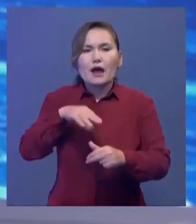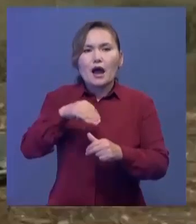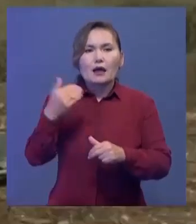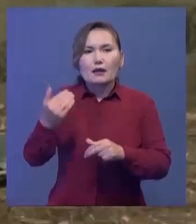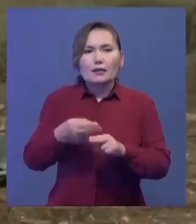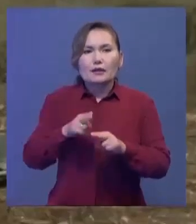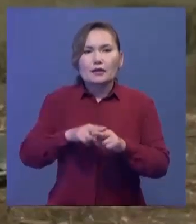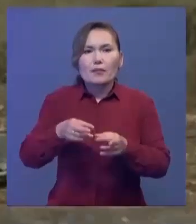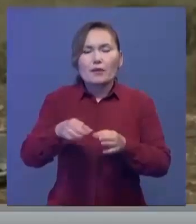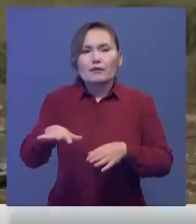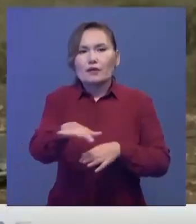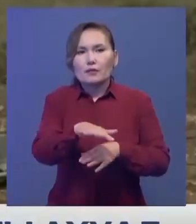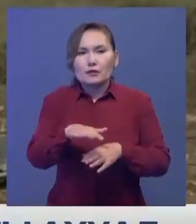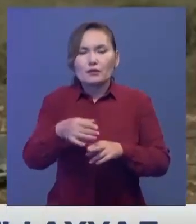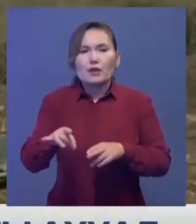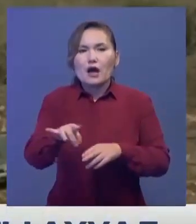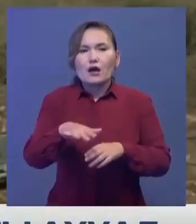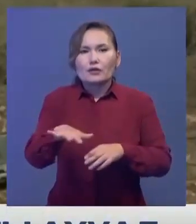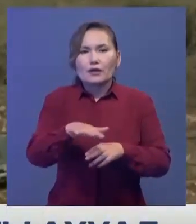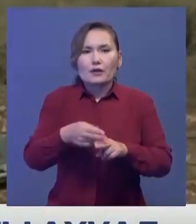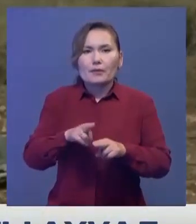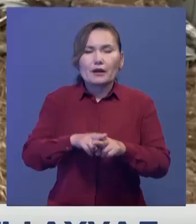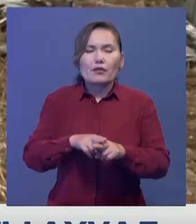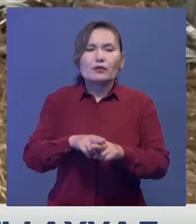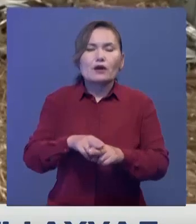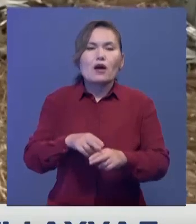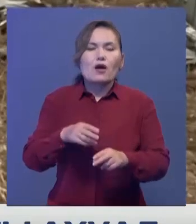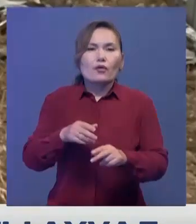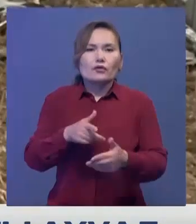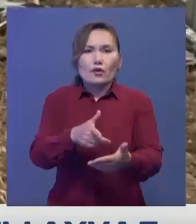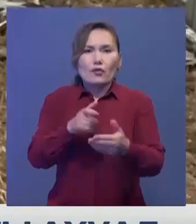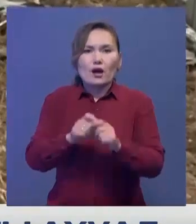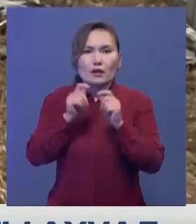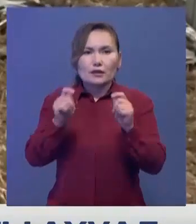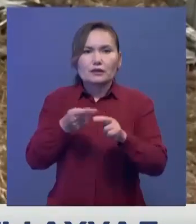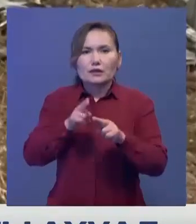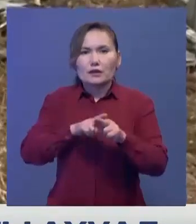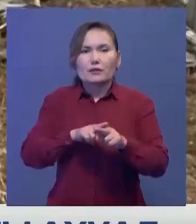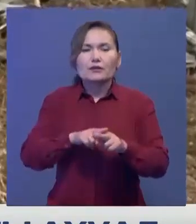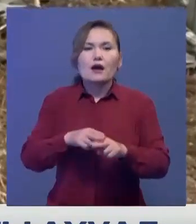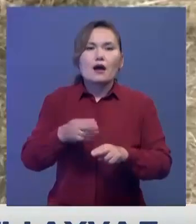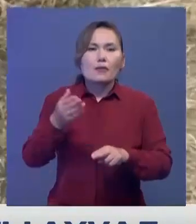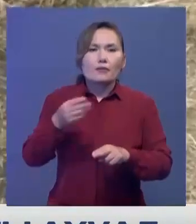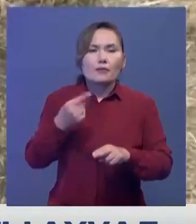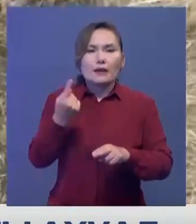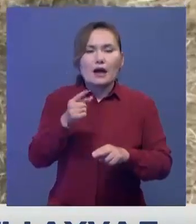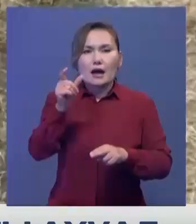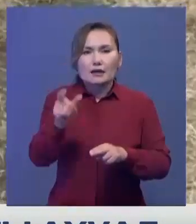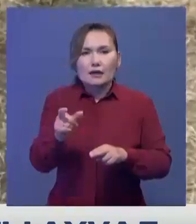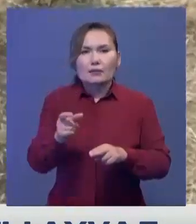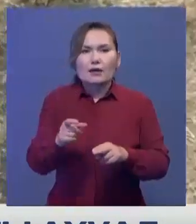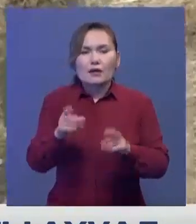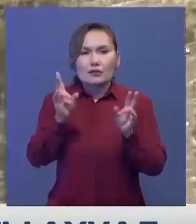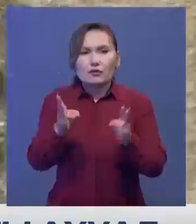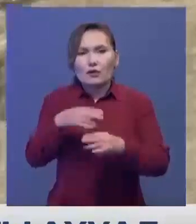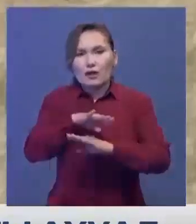тарапы Нахичеванық автономиялық республика саудандарының біріне ғарай оғы жаутырған. Айды кетек бұған дейін осы атыстан бір Армян